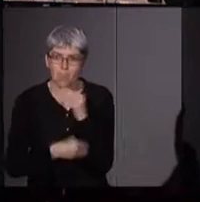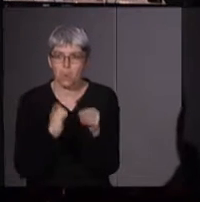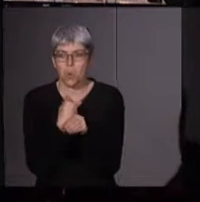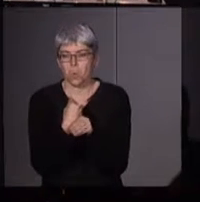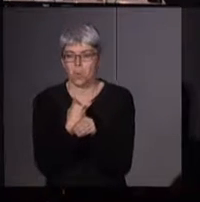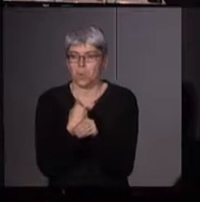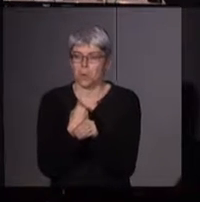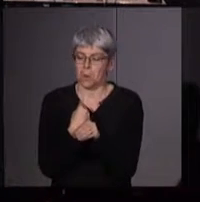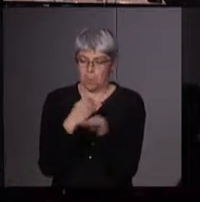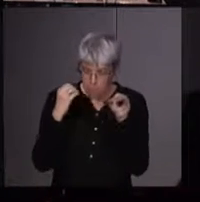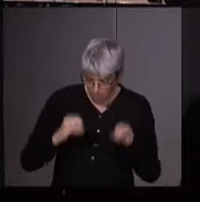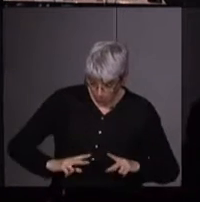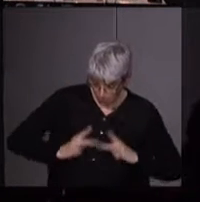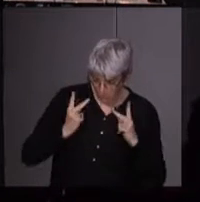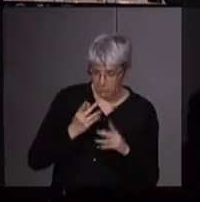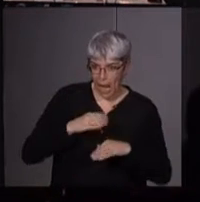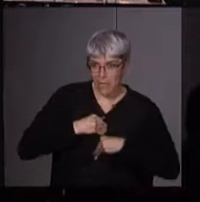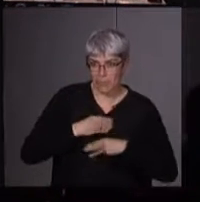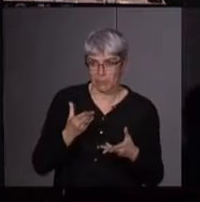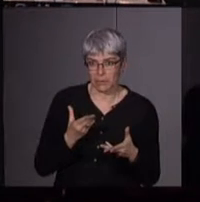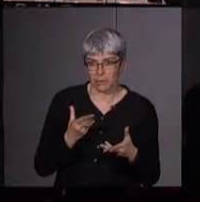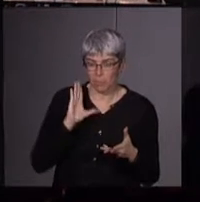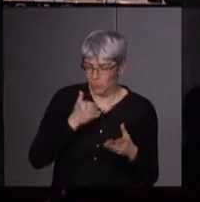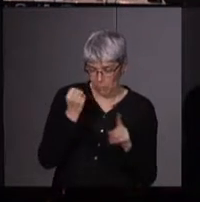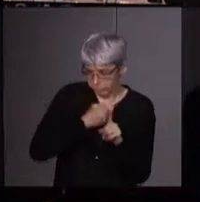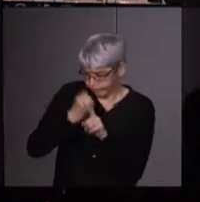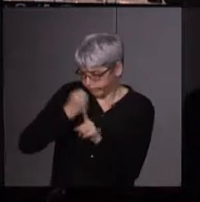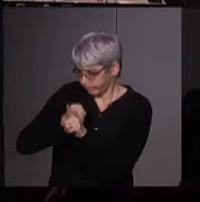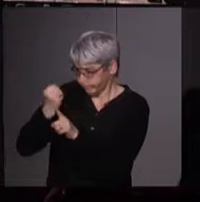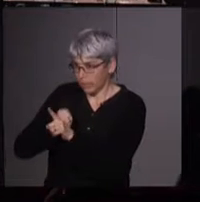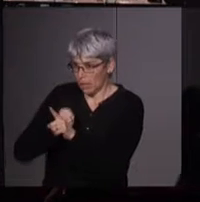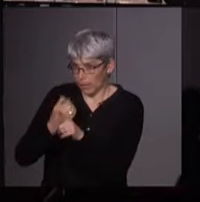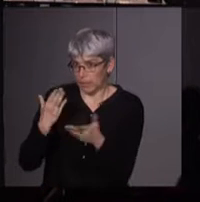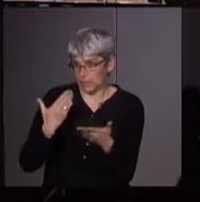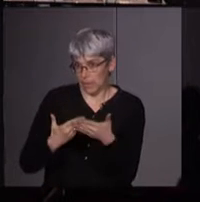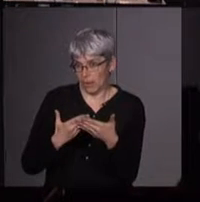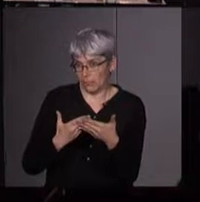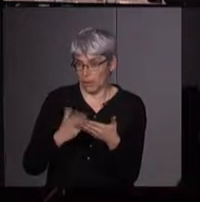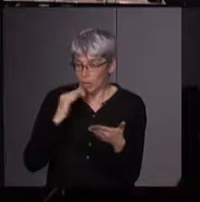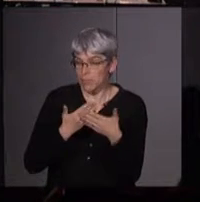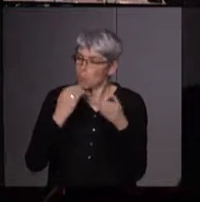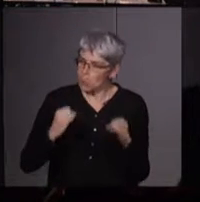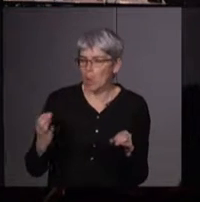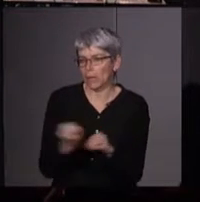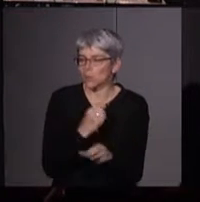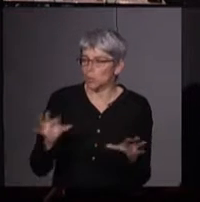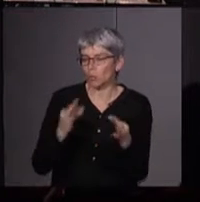vivable et qu'il faut travailler sur tous les fronts à la fois pour y arriver. Ça, c'est une idée assez